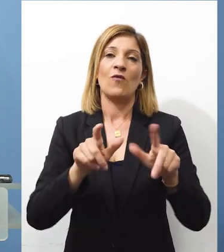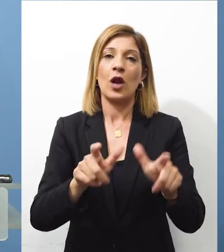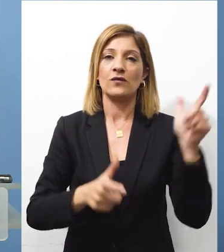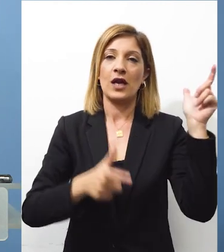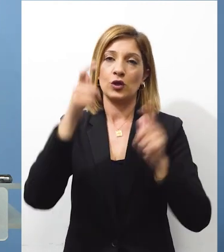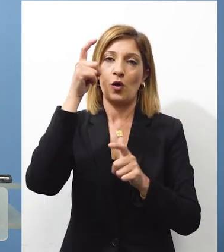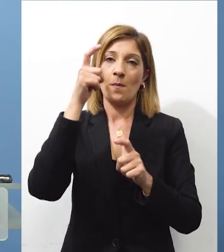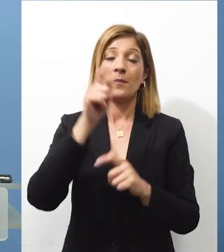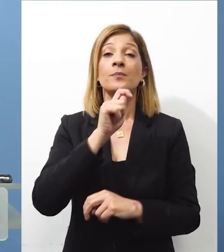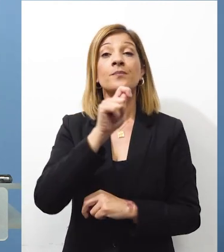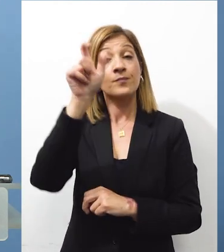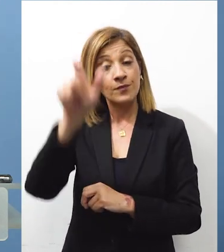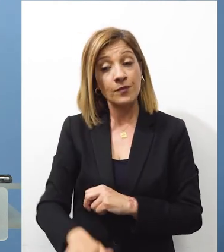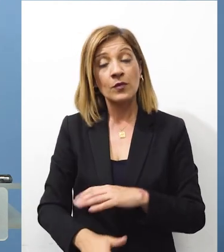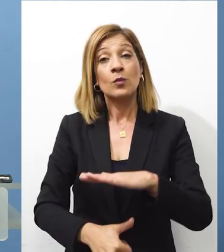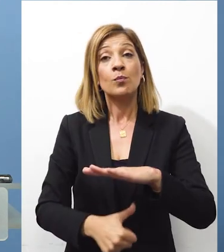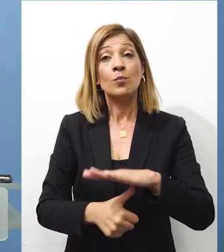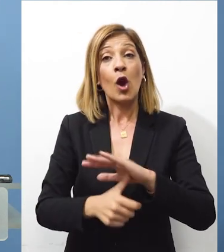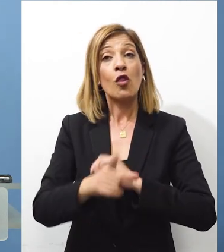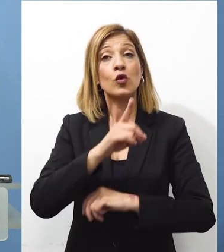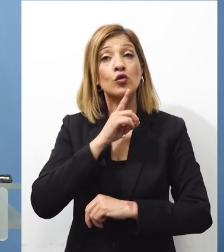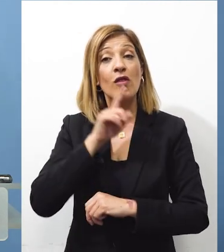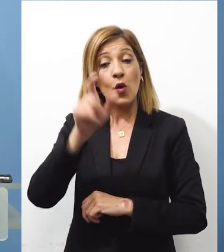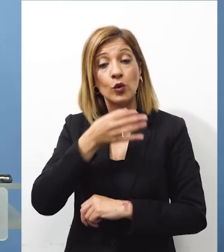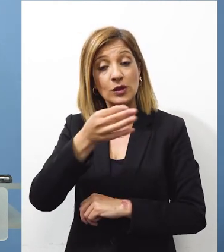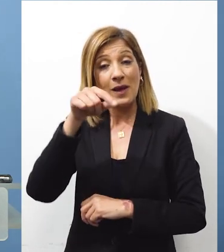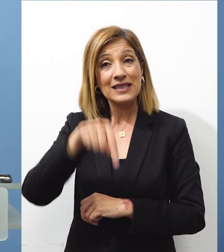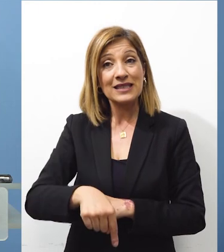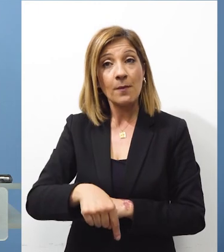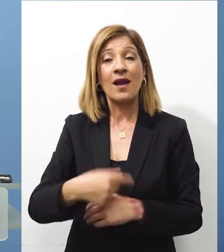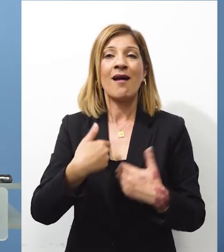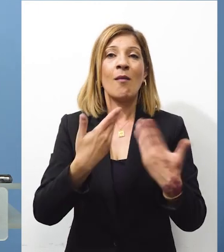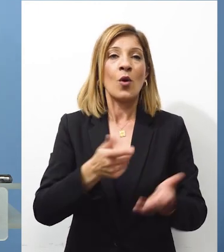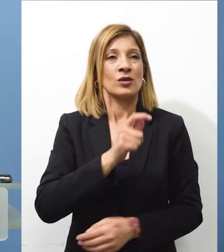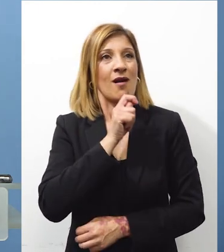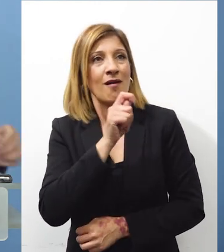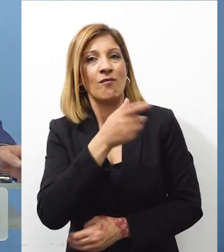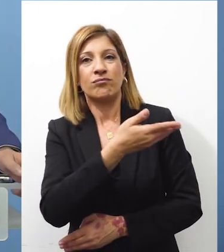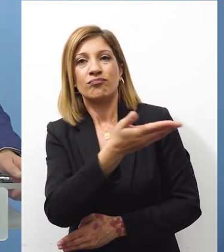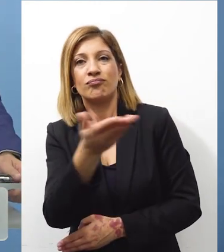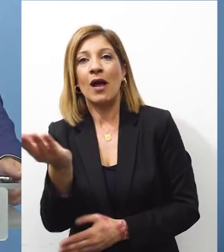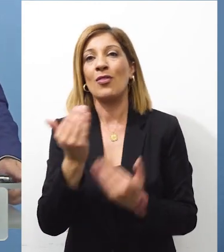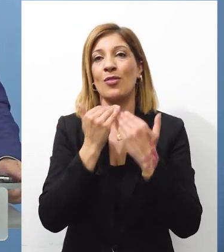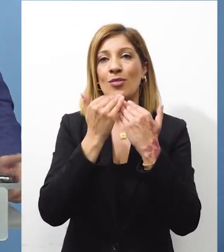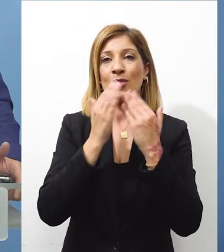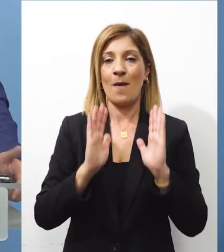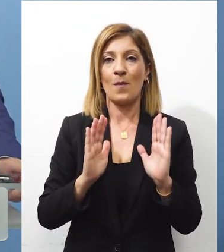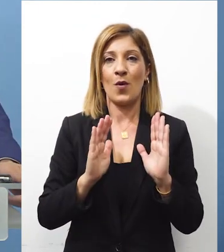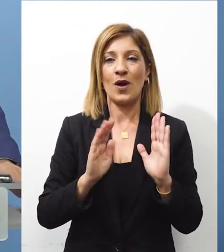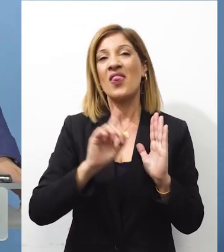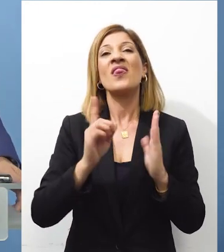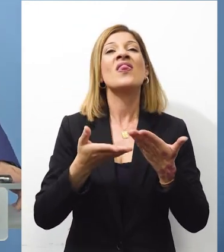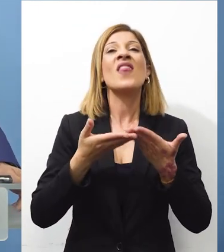ΕΕ όπως έχει πει και ο ίδιος ο Πρόεδρος σήμερα θεωρούμε ότι δεν είναι μέσα από δημόσιες δηλώσεις που μπορεί να υπάρξει ωφέλιμη